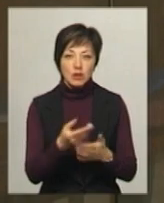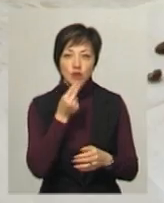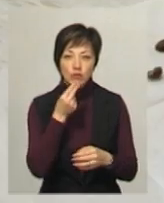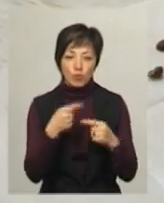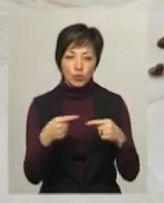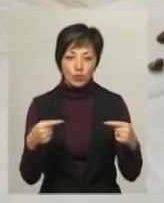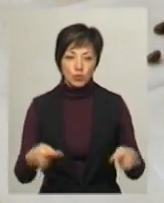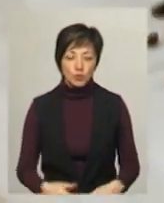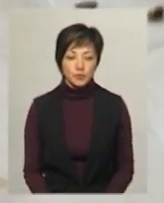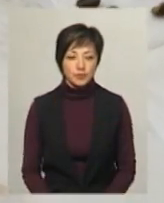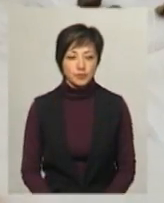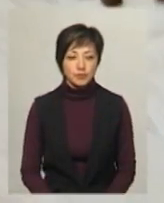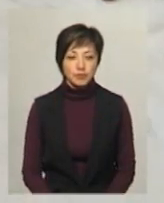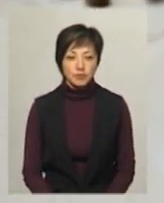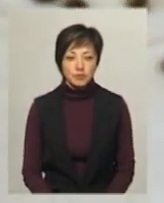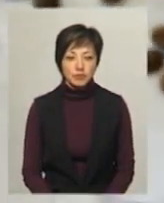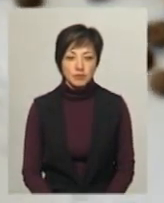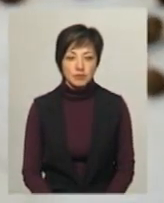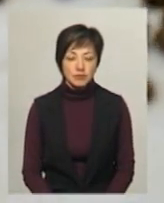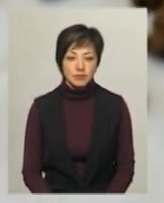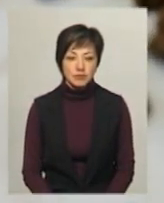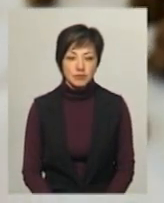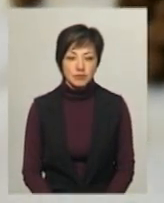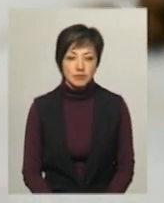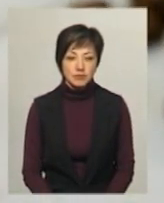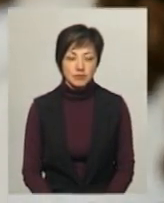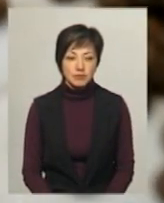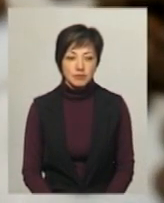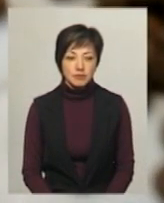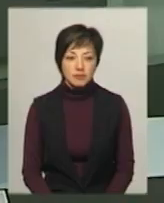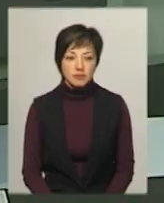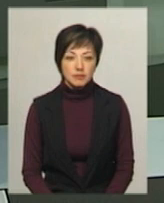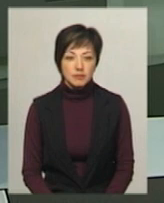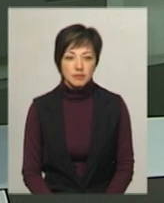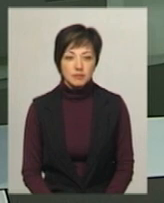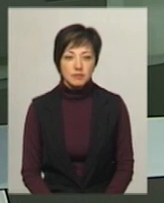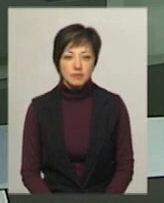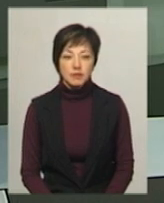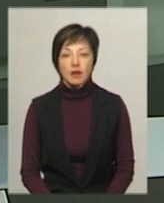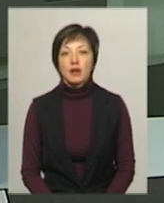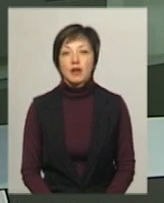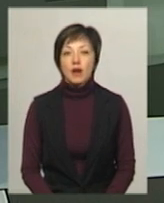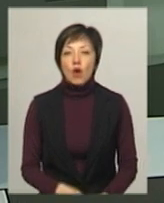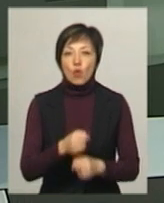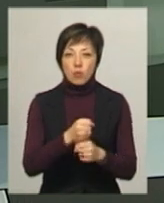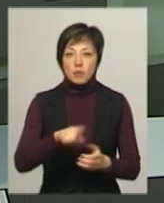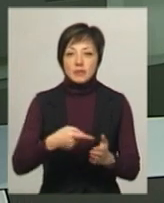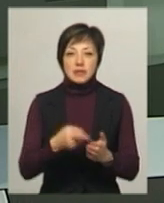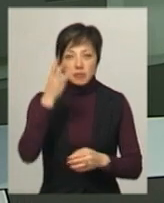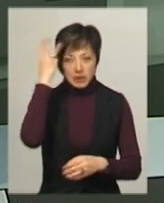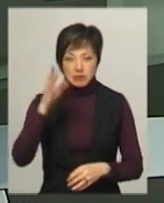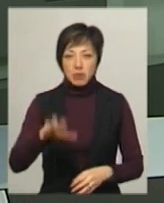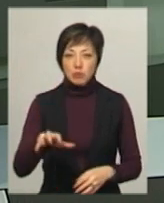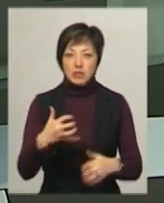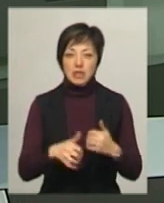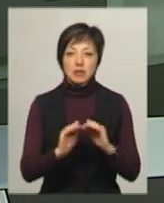продукту. Анастасія Олексюк, Віктор Кривий, Дем'ян Цегольник, новини Поділля, центр. У Кубку міста Хмельницького з баскетболу